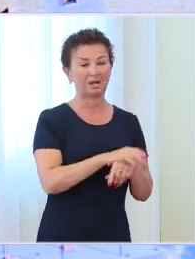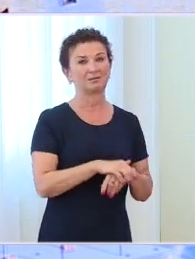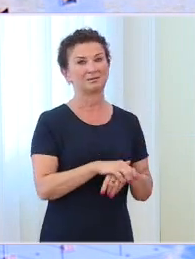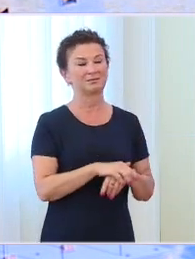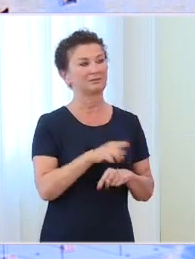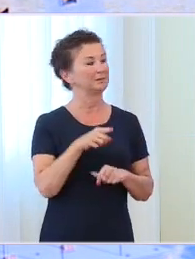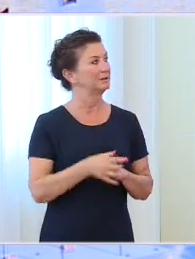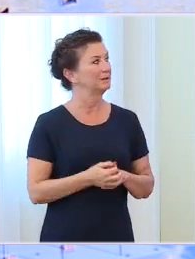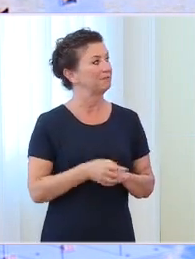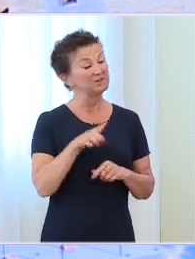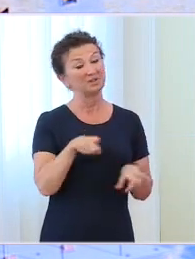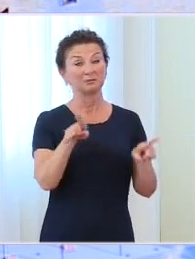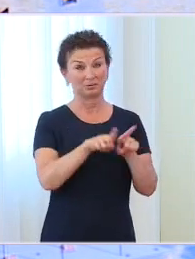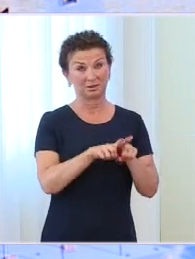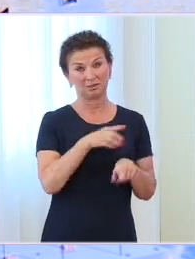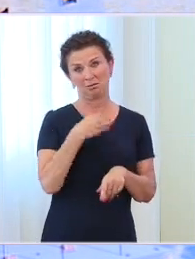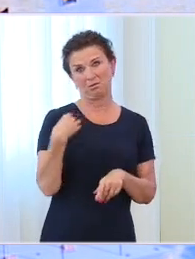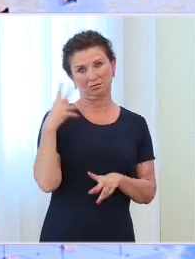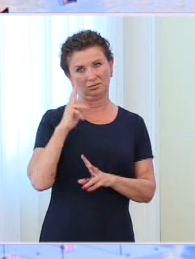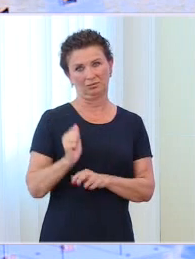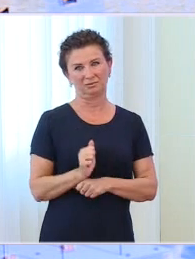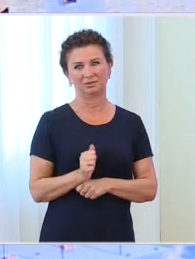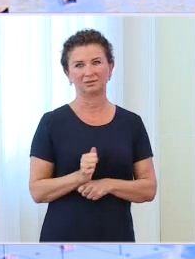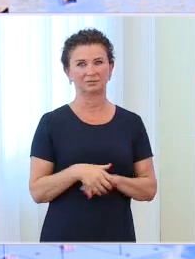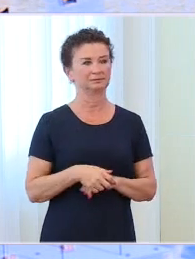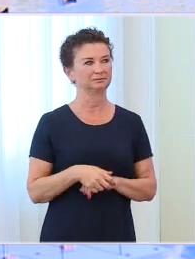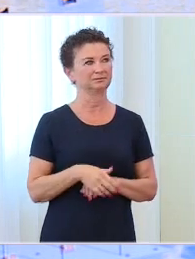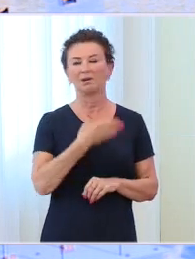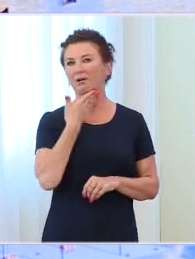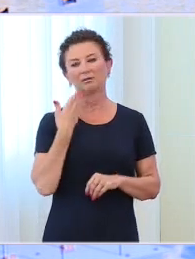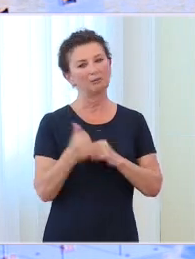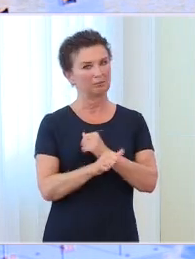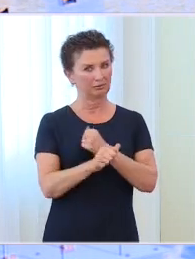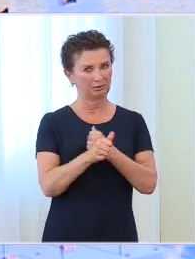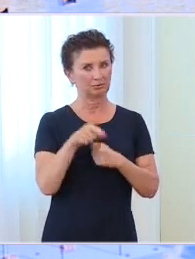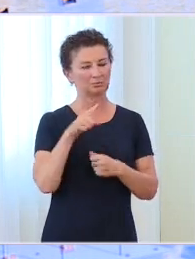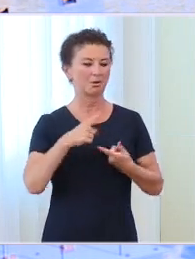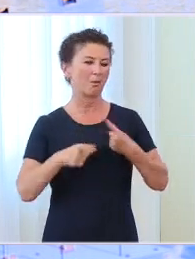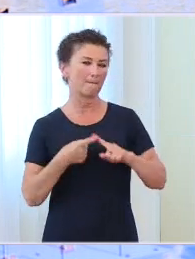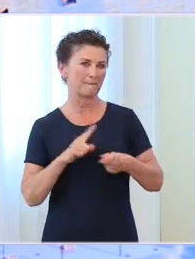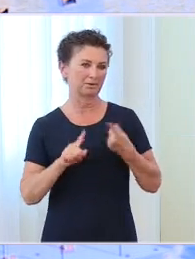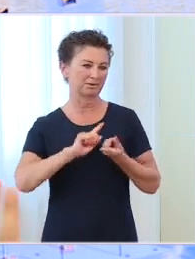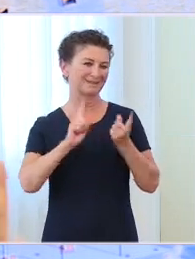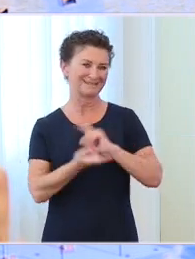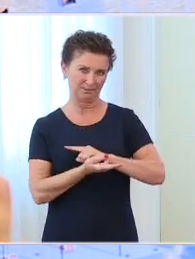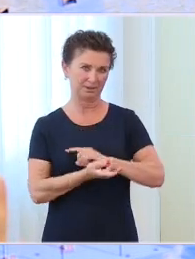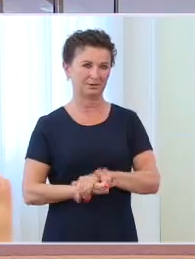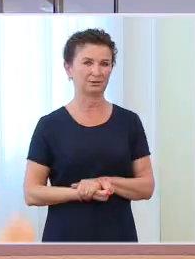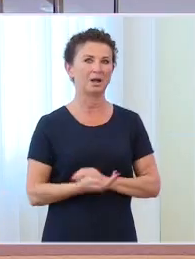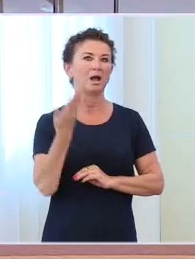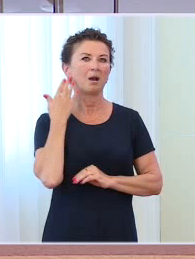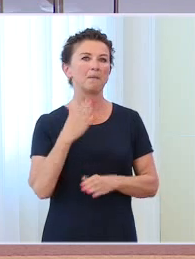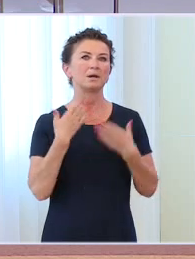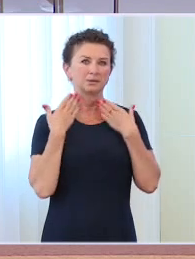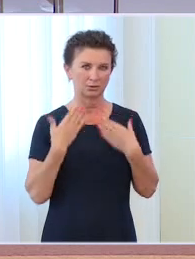poligonie Jaworów. I myślę, że tutaj nie ma powodu, żebyśmy tę politykę w jakikolwiek sposób zmieniali. Bardzo dziękuję państwu za